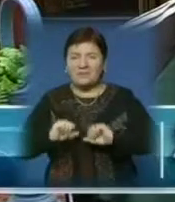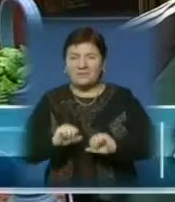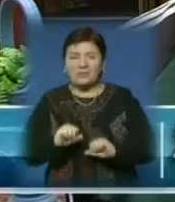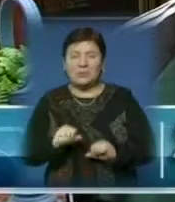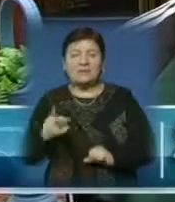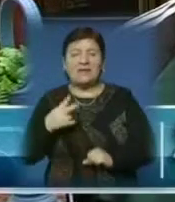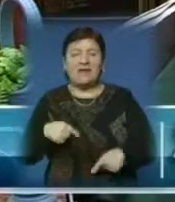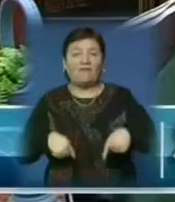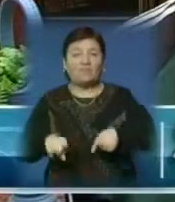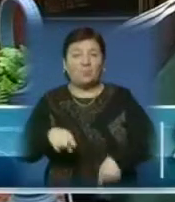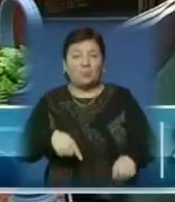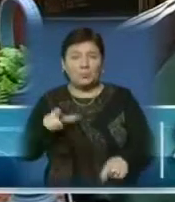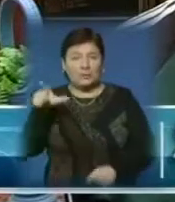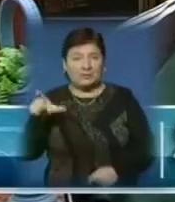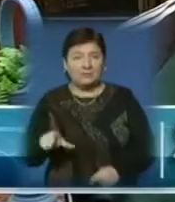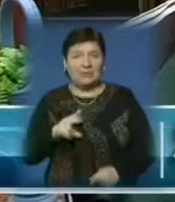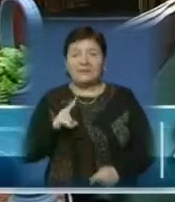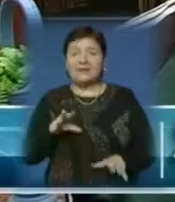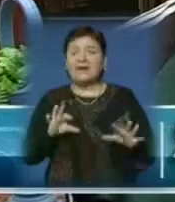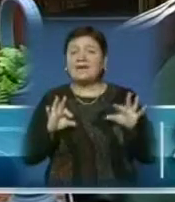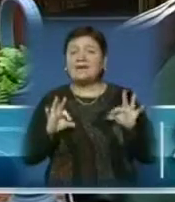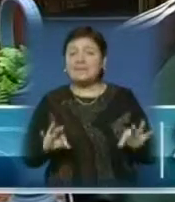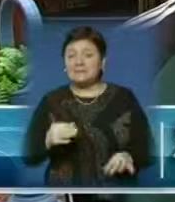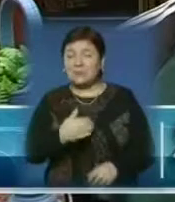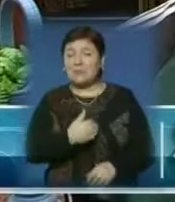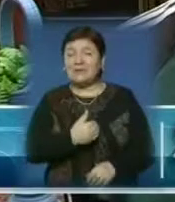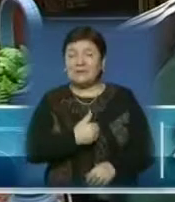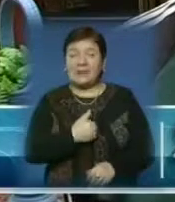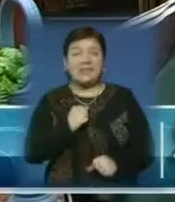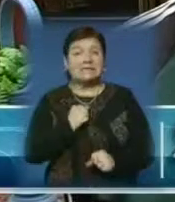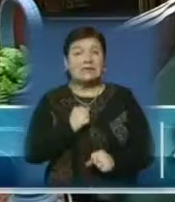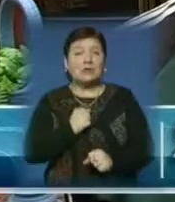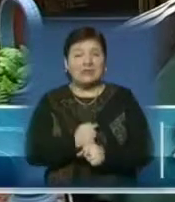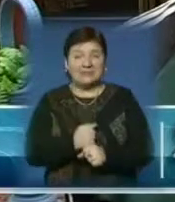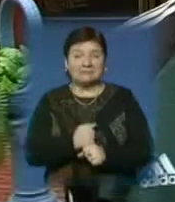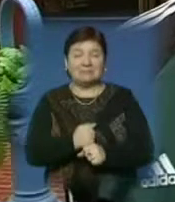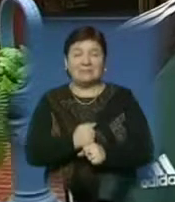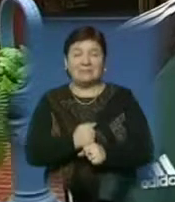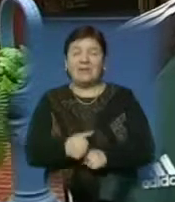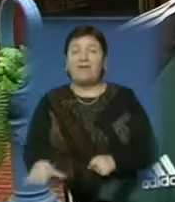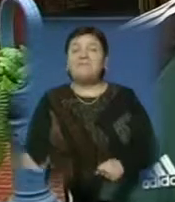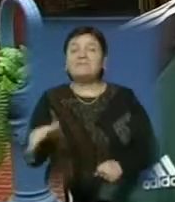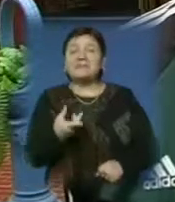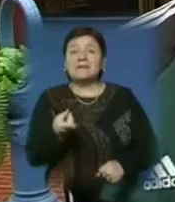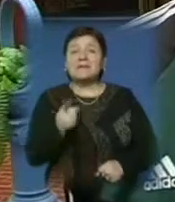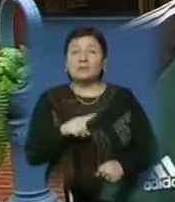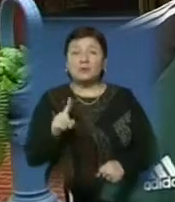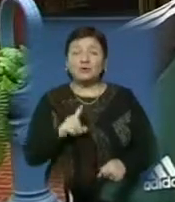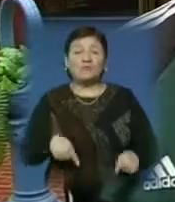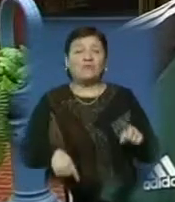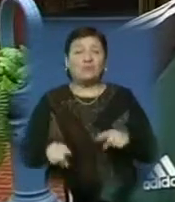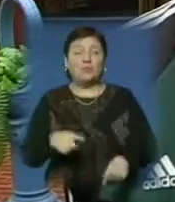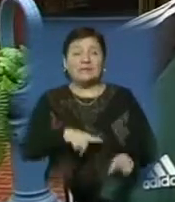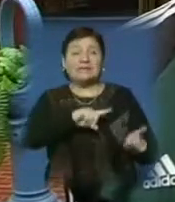футболу людину, яка дійсно хотіла зробити все для того, щоб футбол на